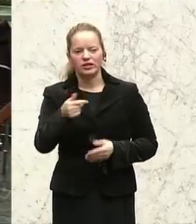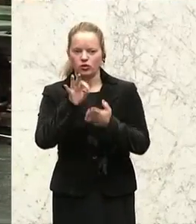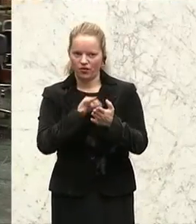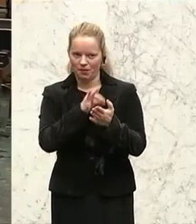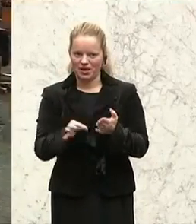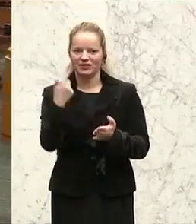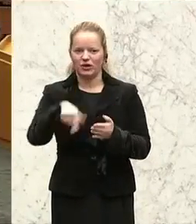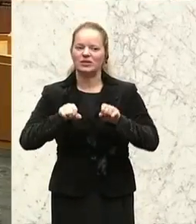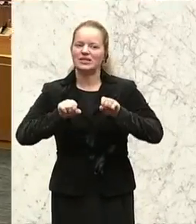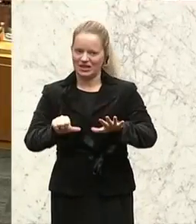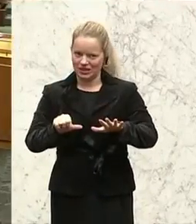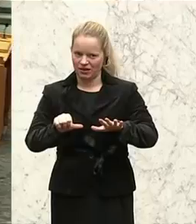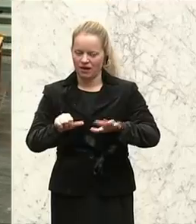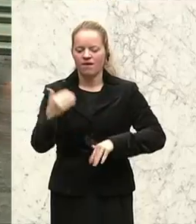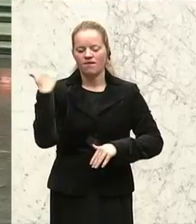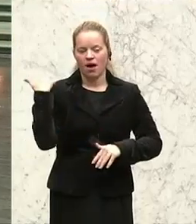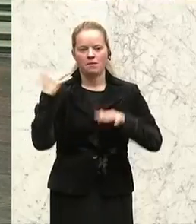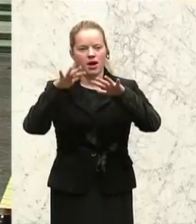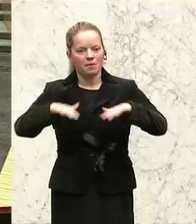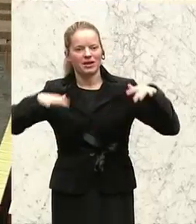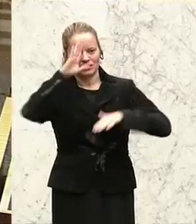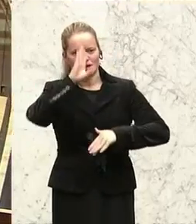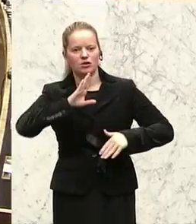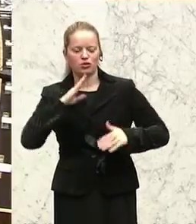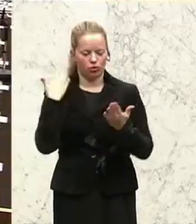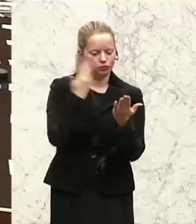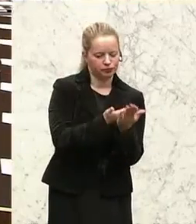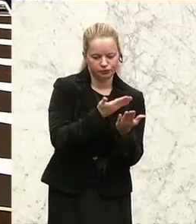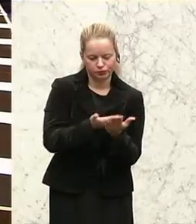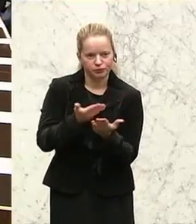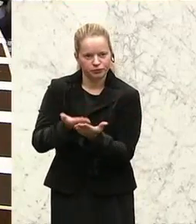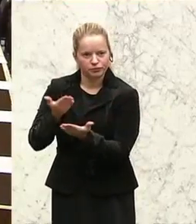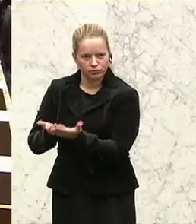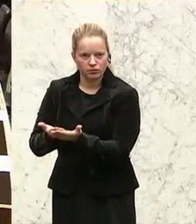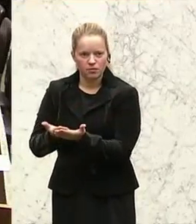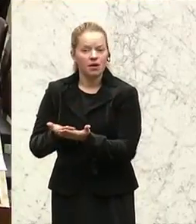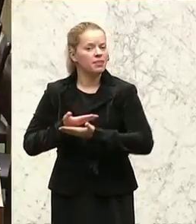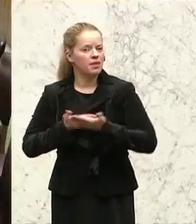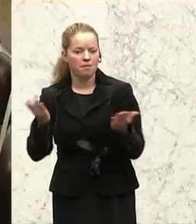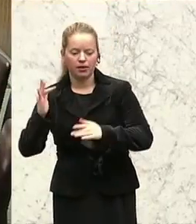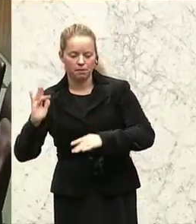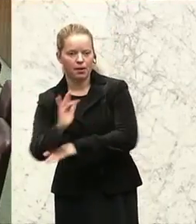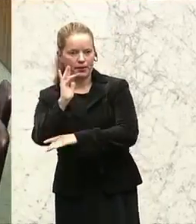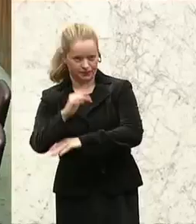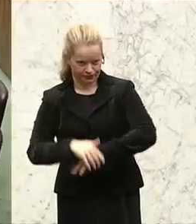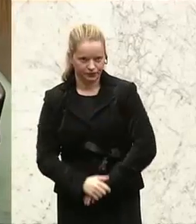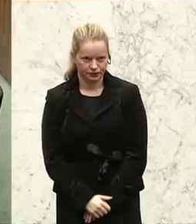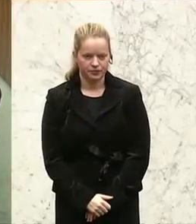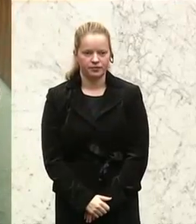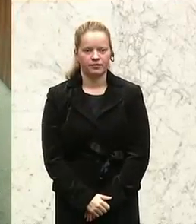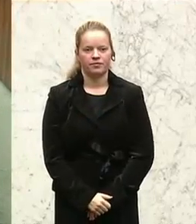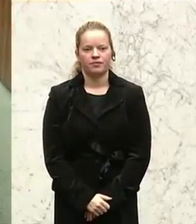November 2016 sind in der Parlamentsdirektion aufgelegen und wurden nicht beanstandet.